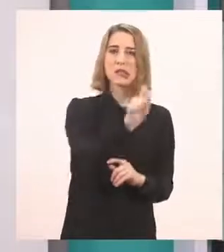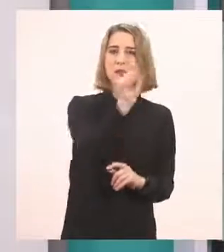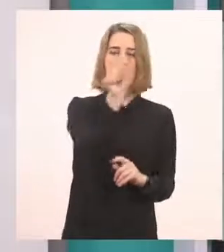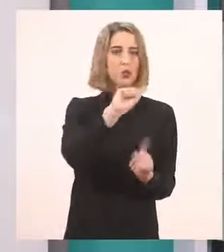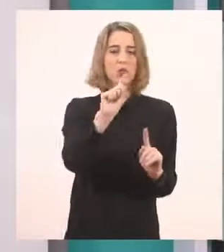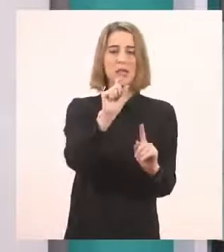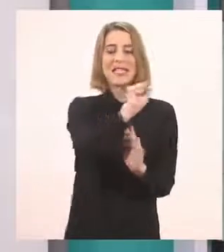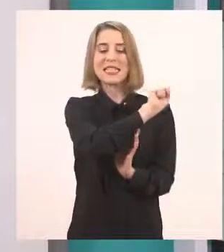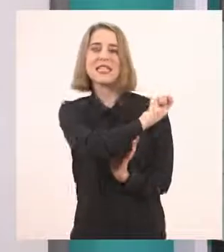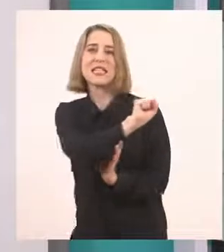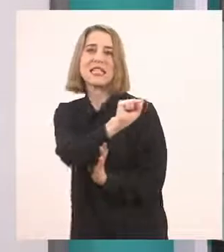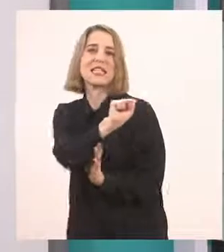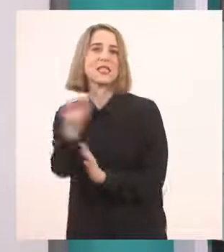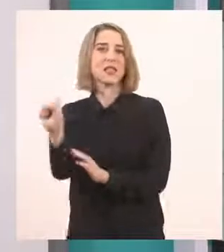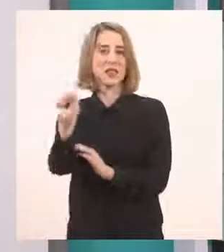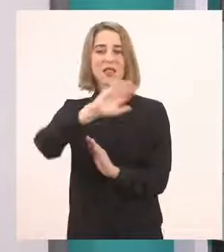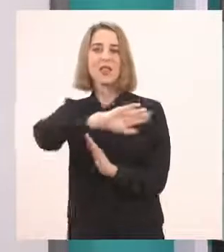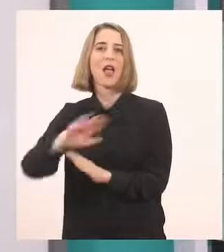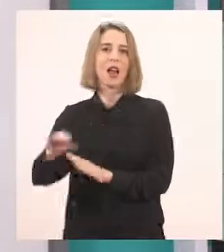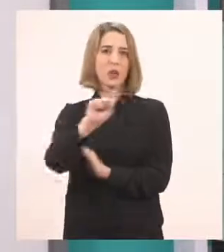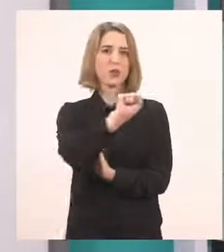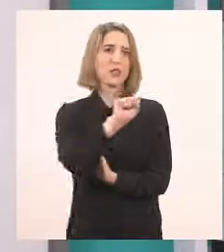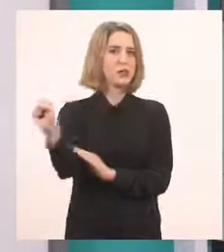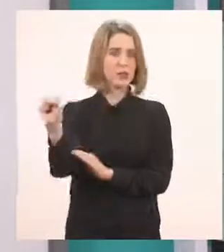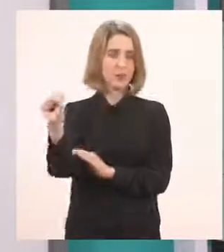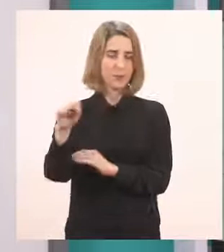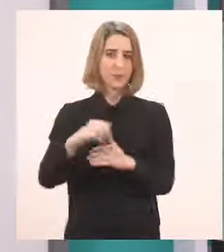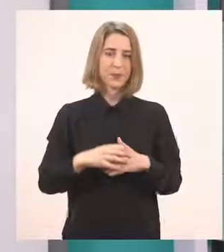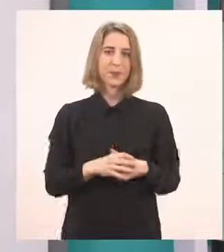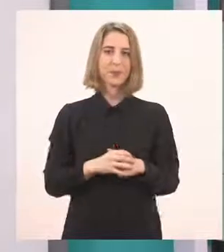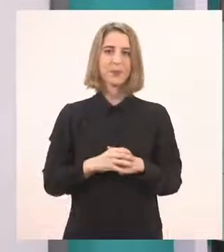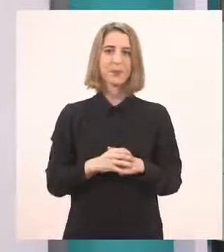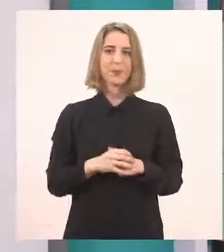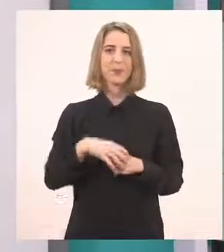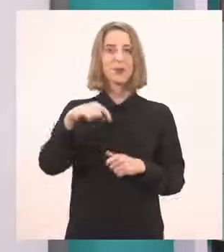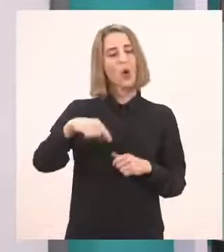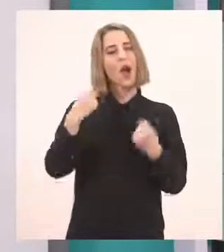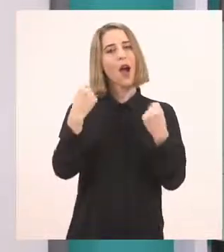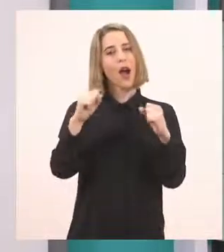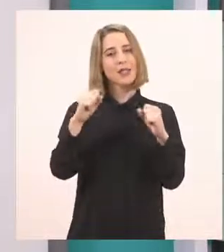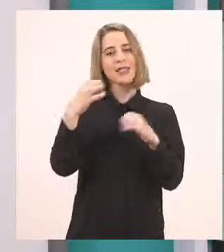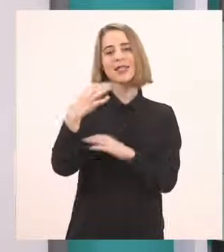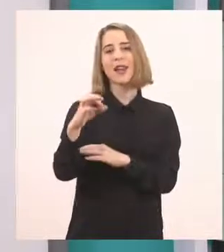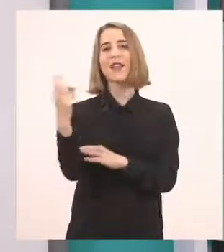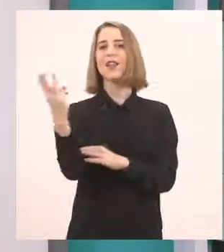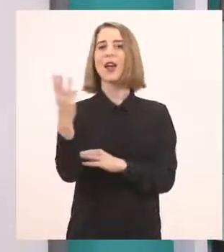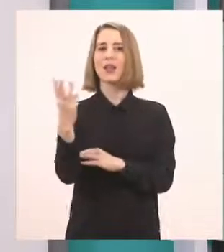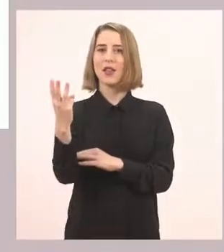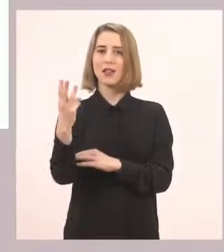τέλος της λέξης το σ, βάζουμε τελικό. Ας δούμε τώρα την επόμενη άσκη στη σελίδα 33.